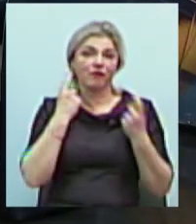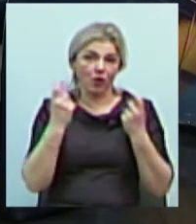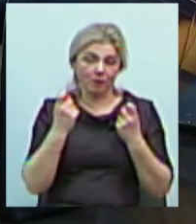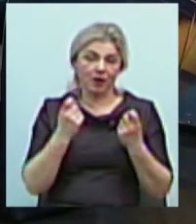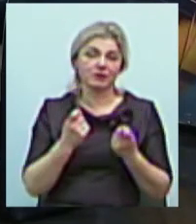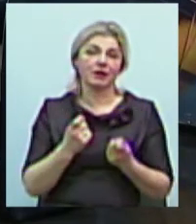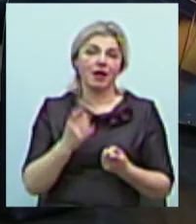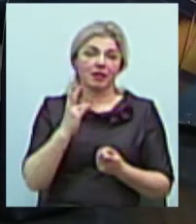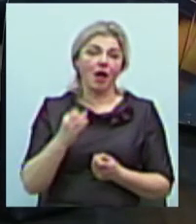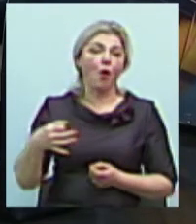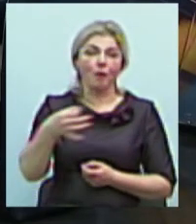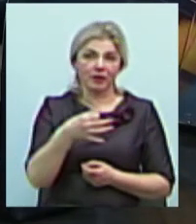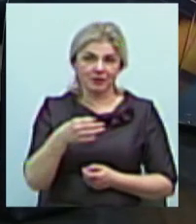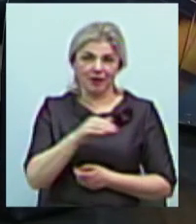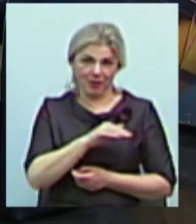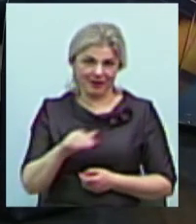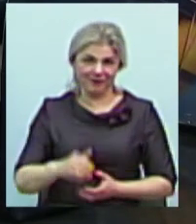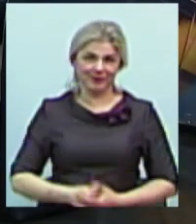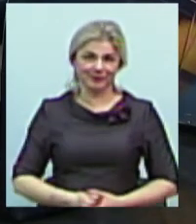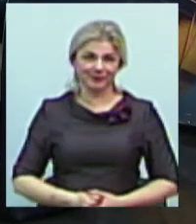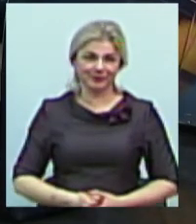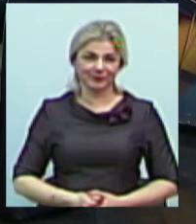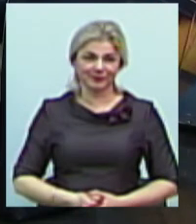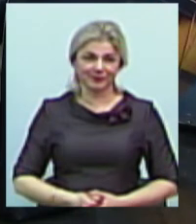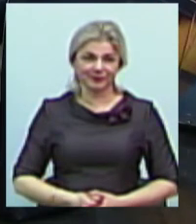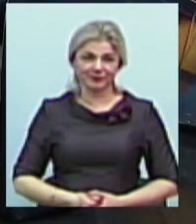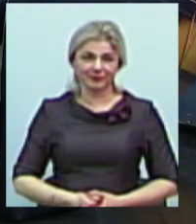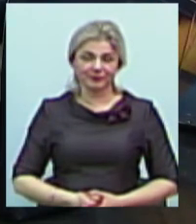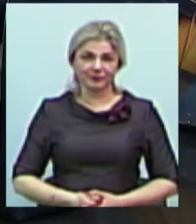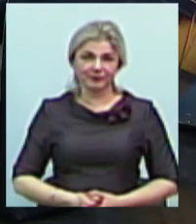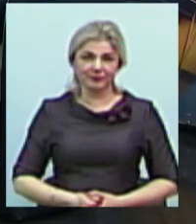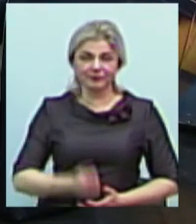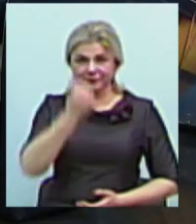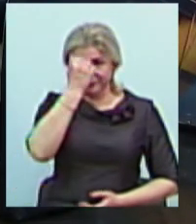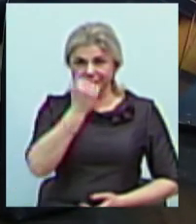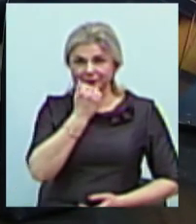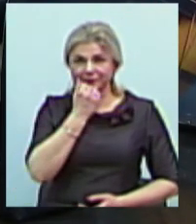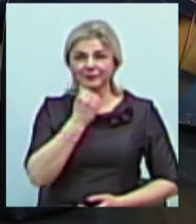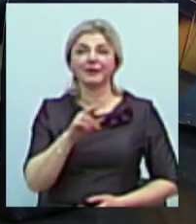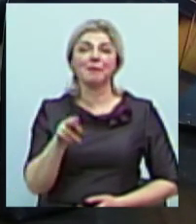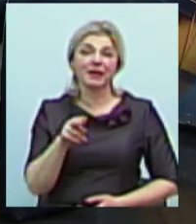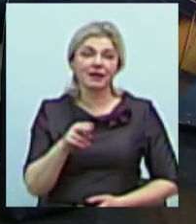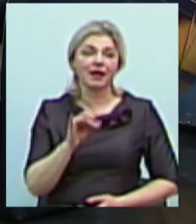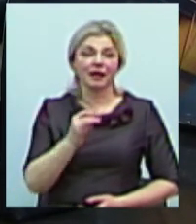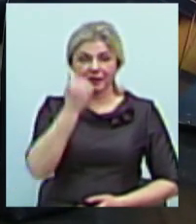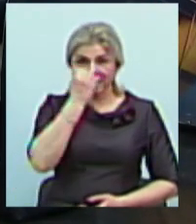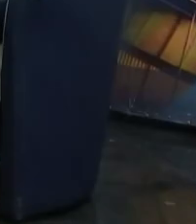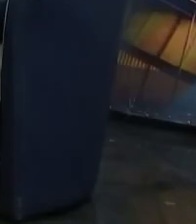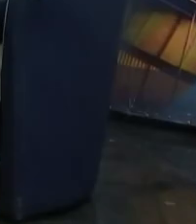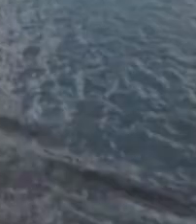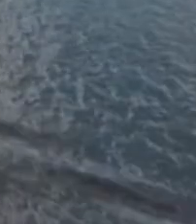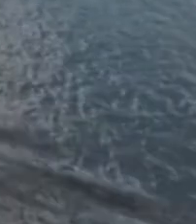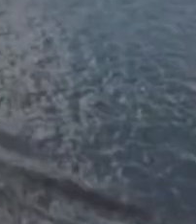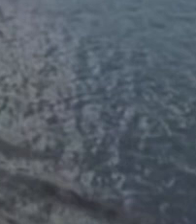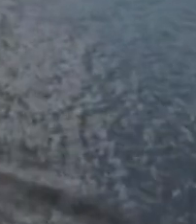Ми ж на обласному телебаченні. Так. Колись називалися саме так. Дякую. Дякую, Дмитре. Дякую тим, хто був з нами. До зустрічі в ефірі.